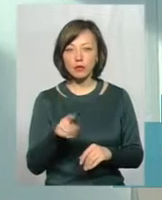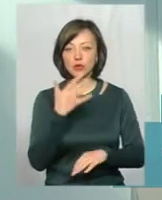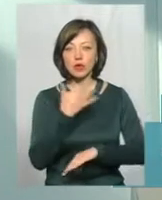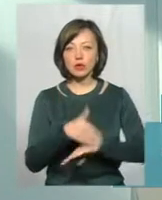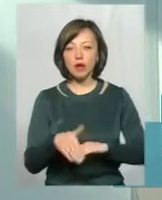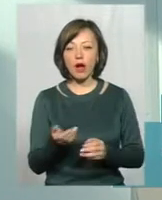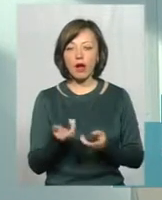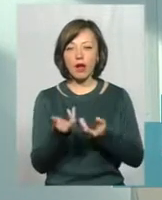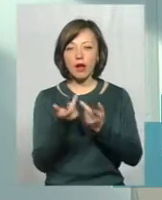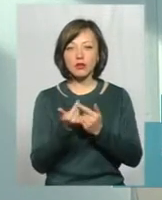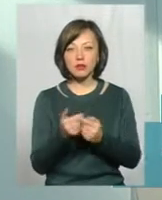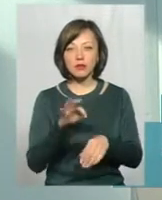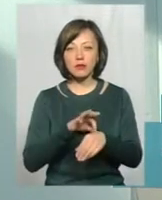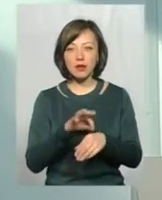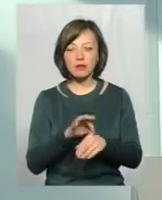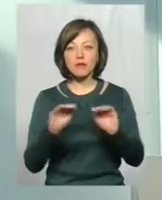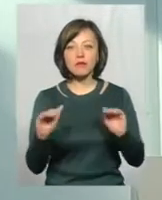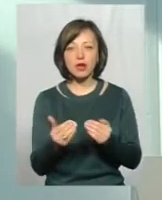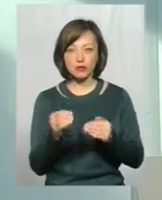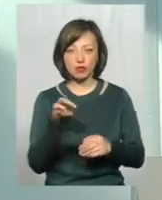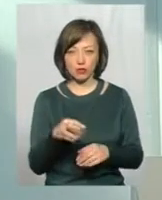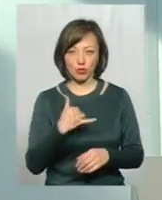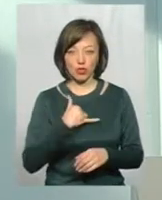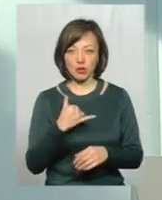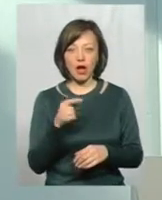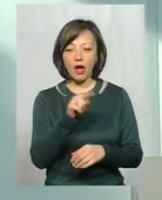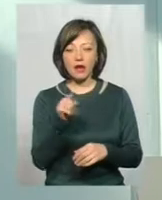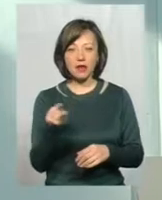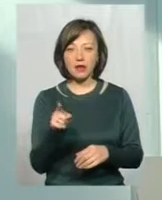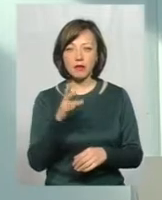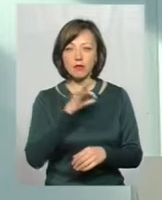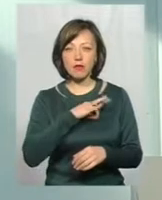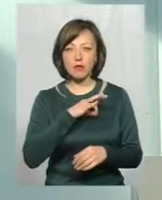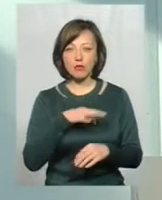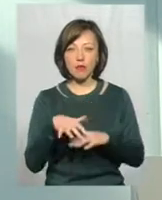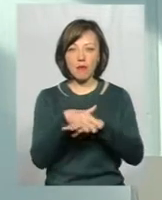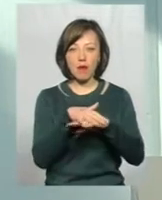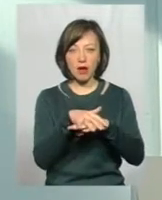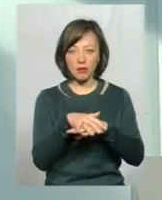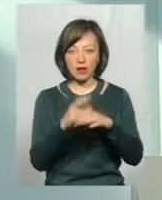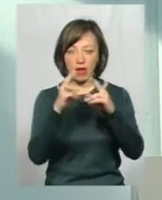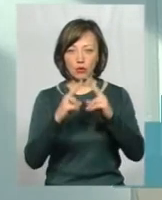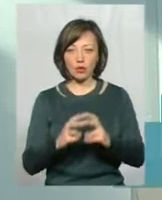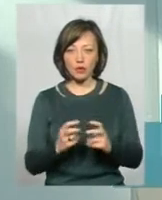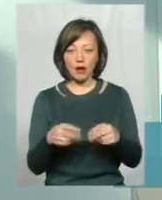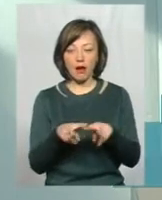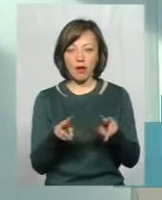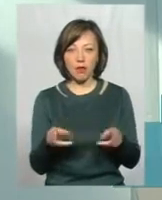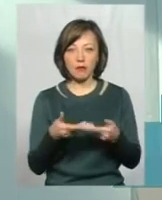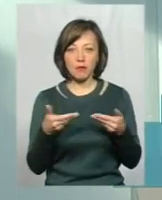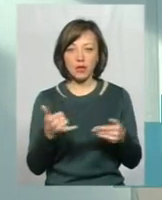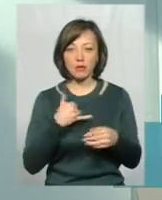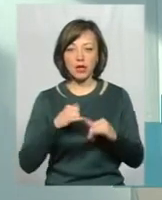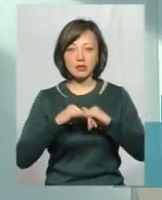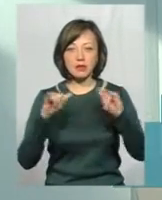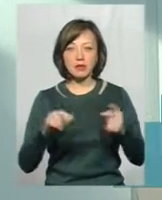рубежом количества заболівших в рази менше. Вони не пользуються массовою туберкулінодіагностикою, як ми, тому що у нас